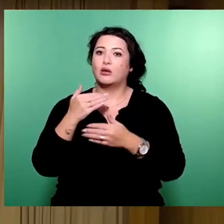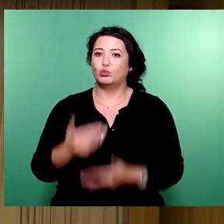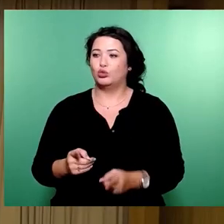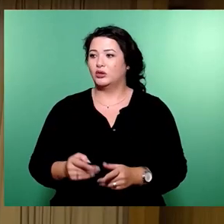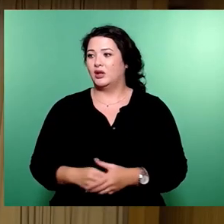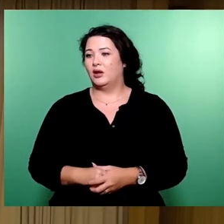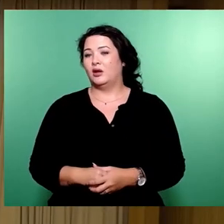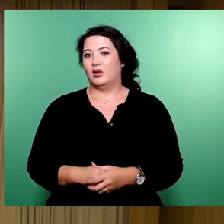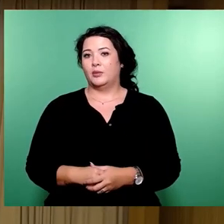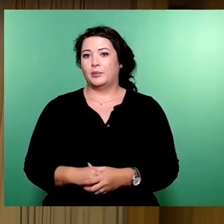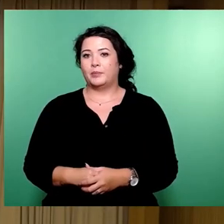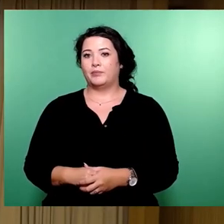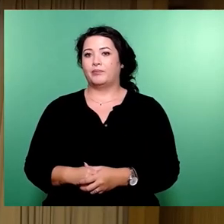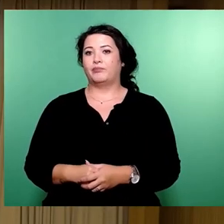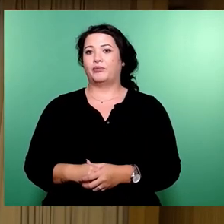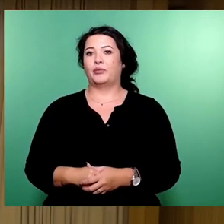Ja,